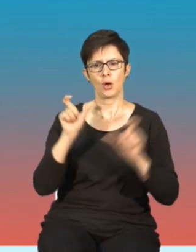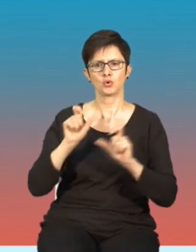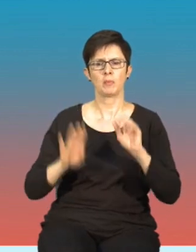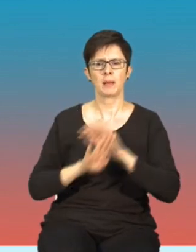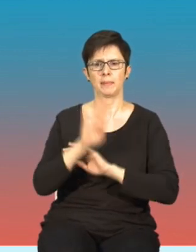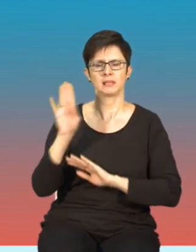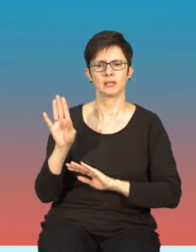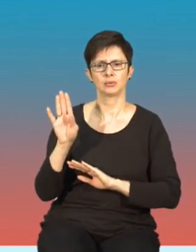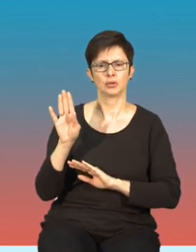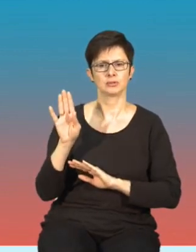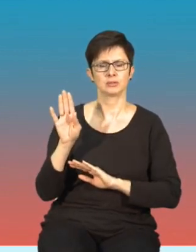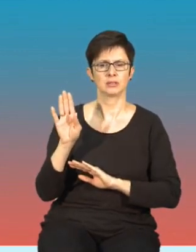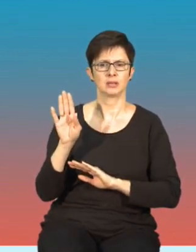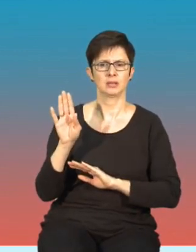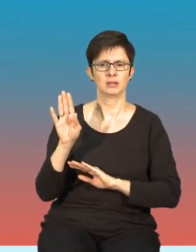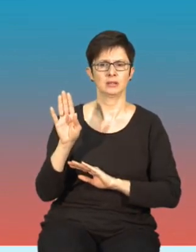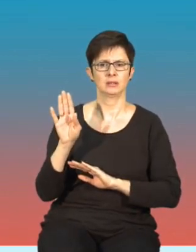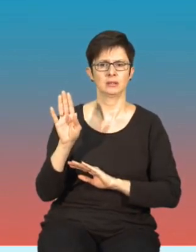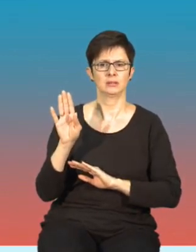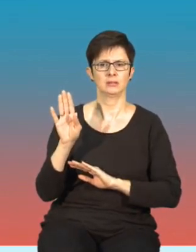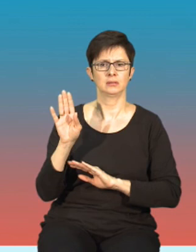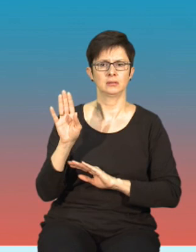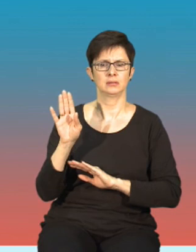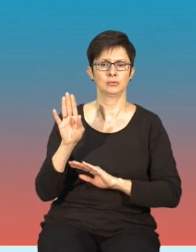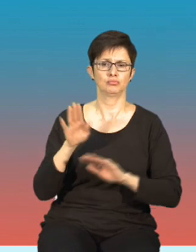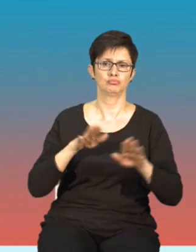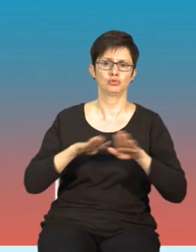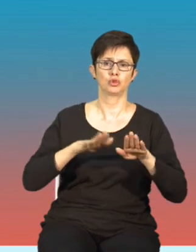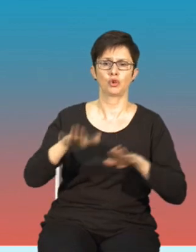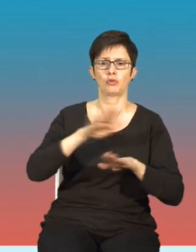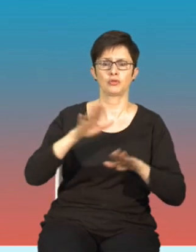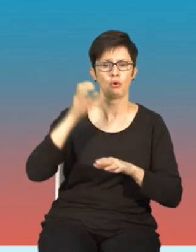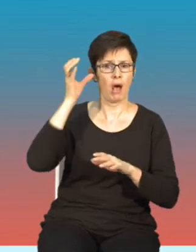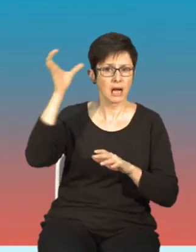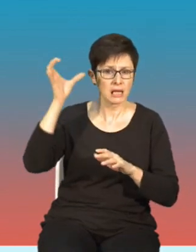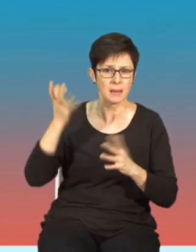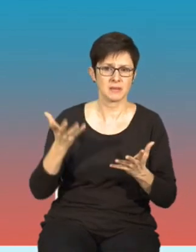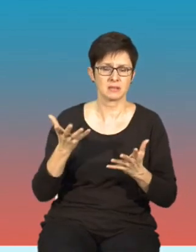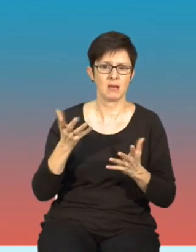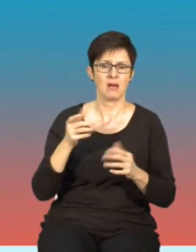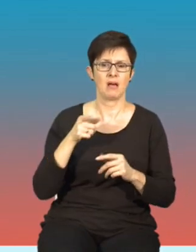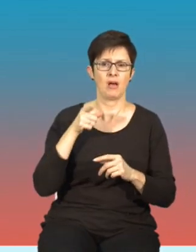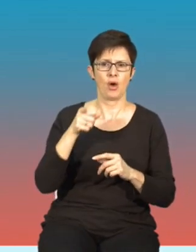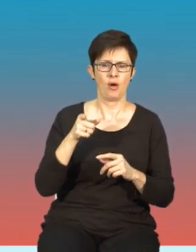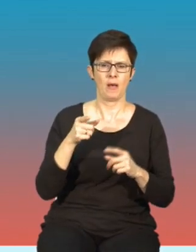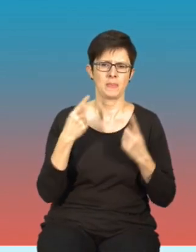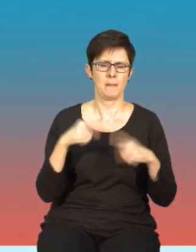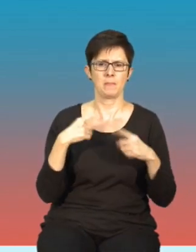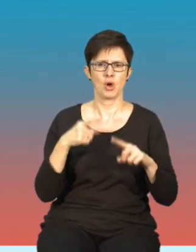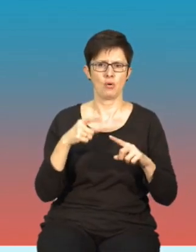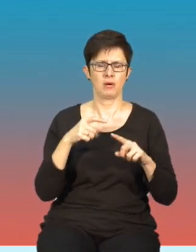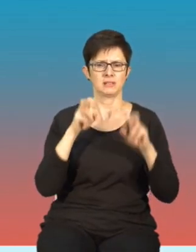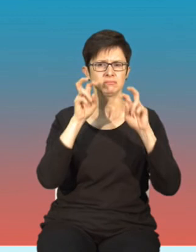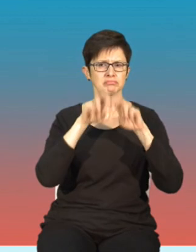czy to środowisko akademickie, które nie weryfikują